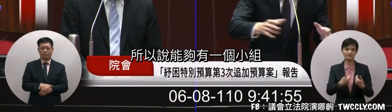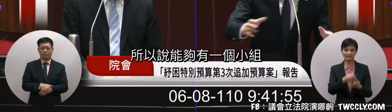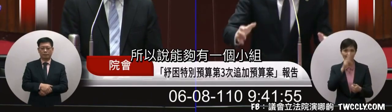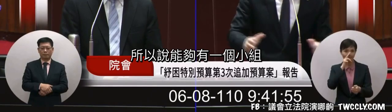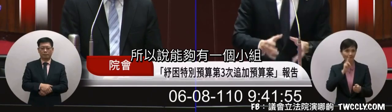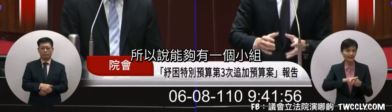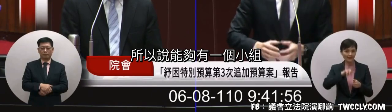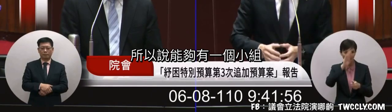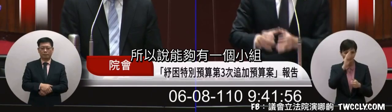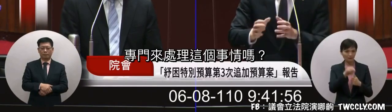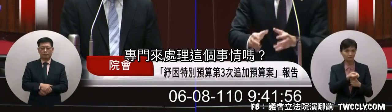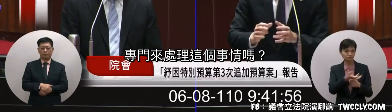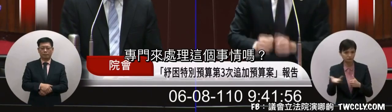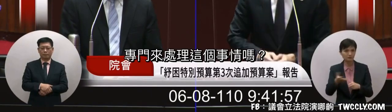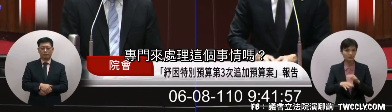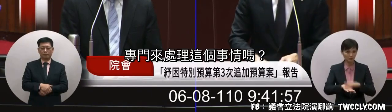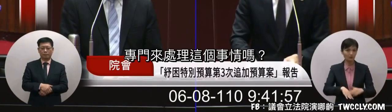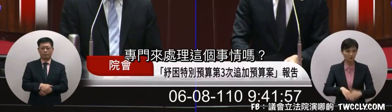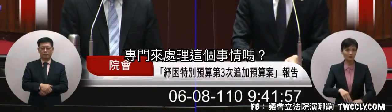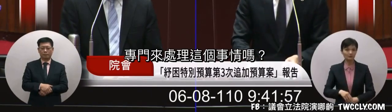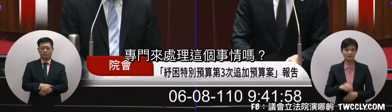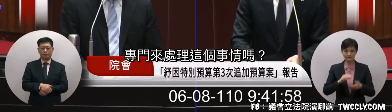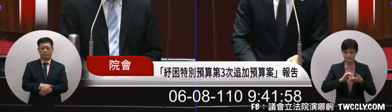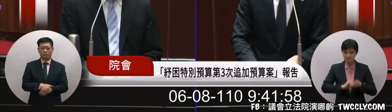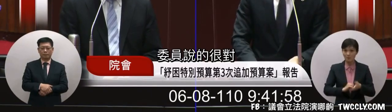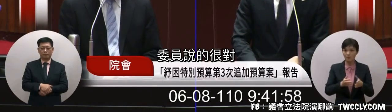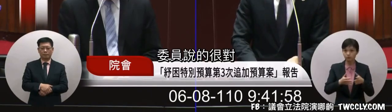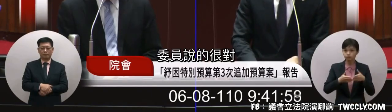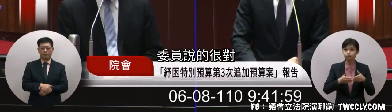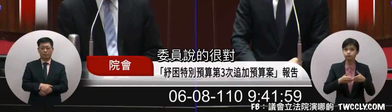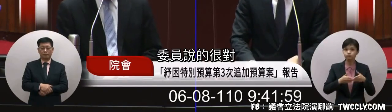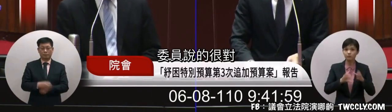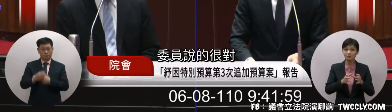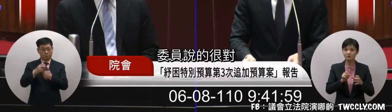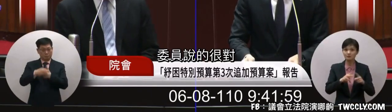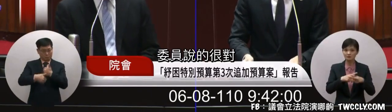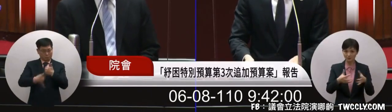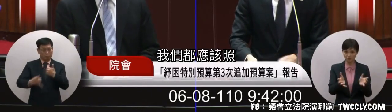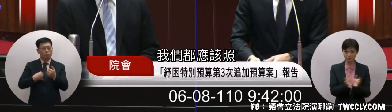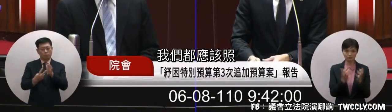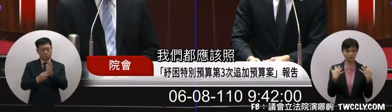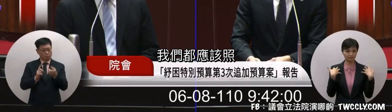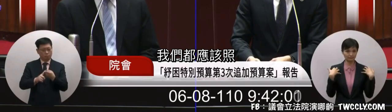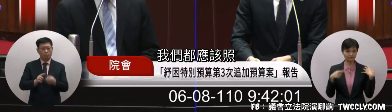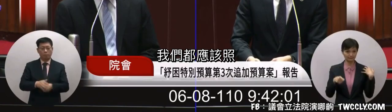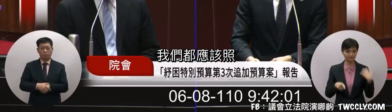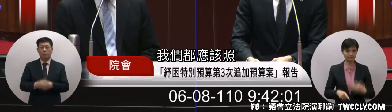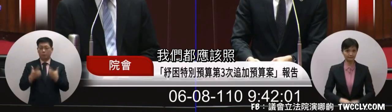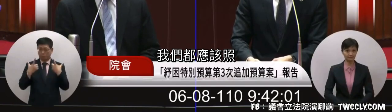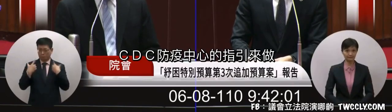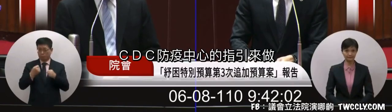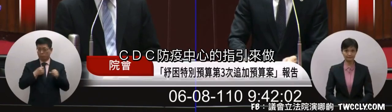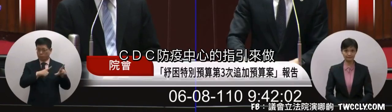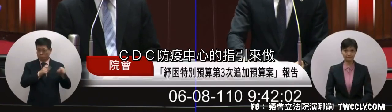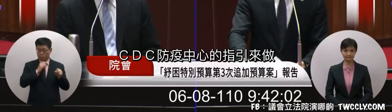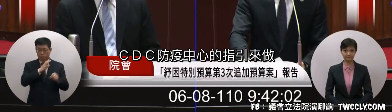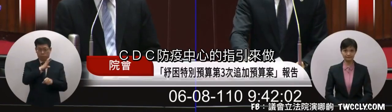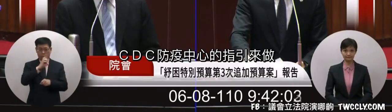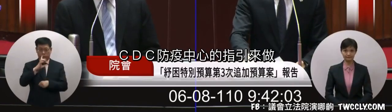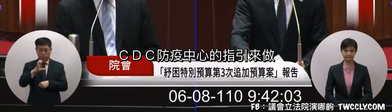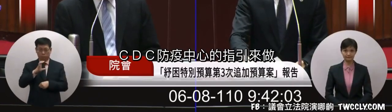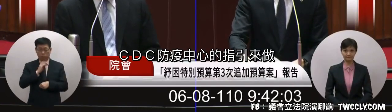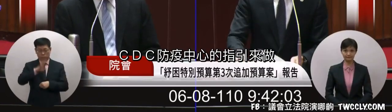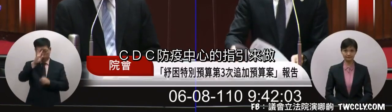說可以有一個小組專門來處理這些事情嗎委員說的該對我們都應該叫CDC